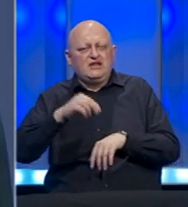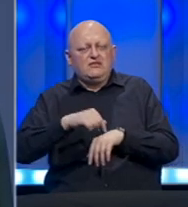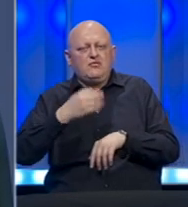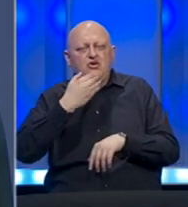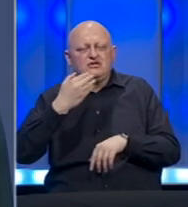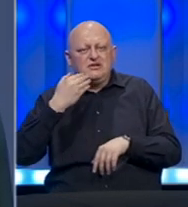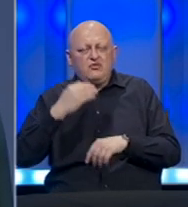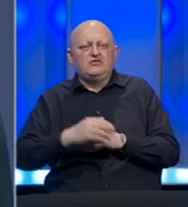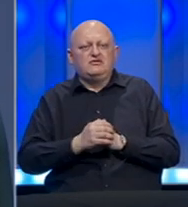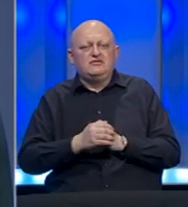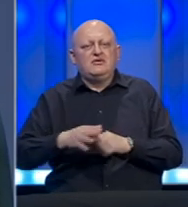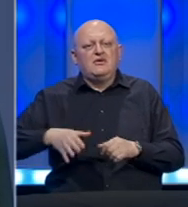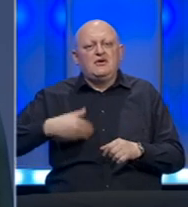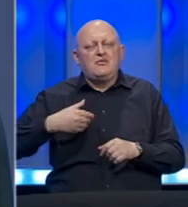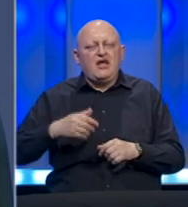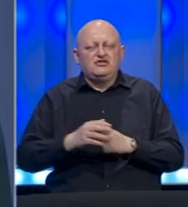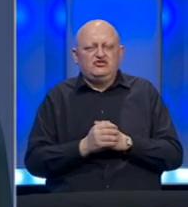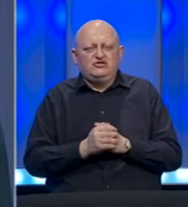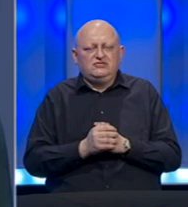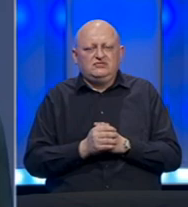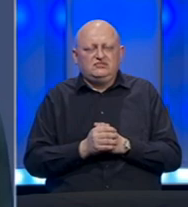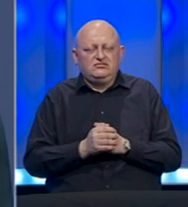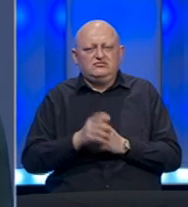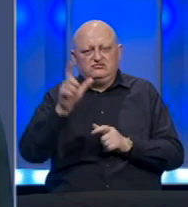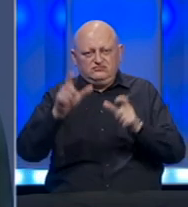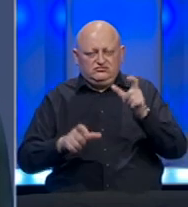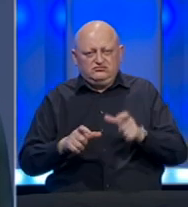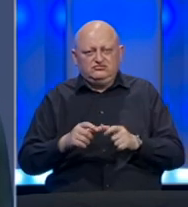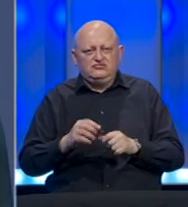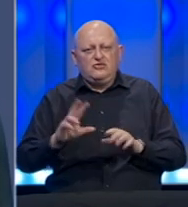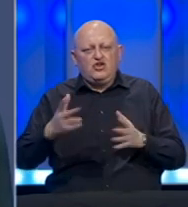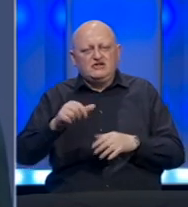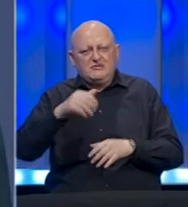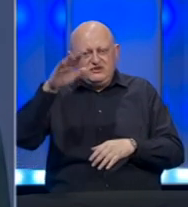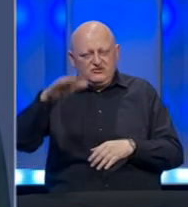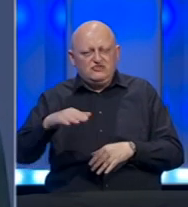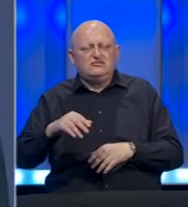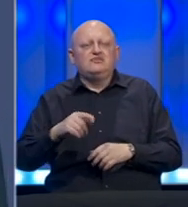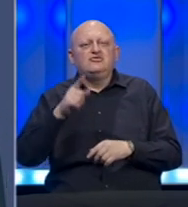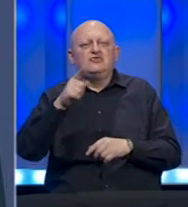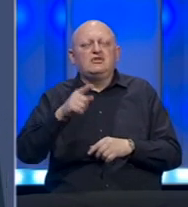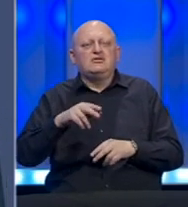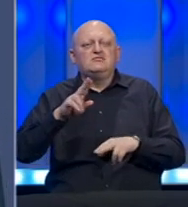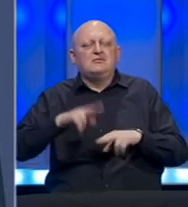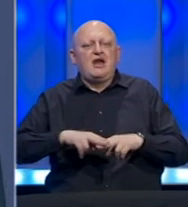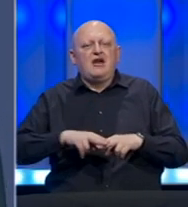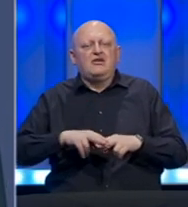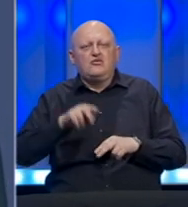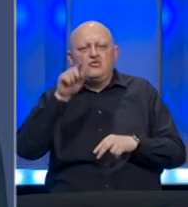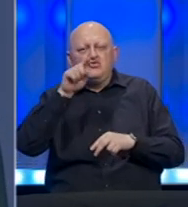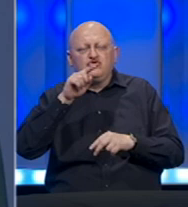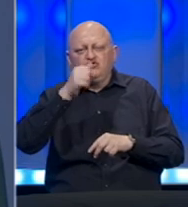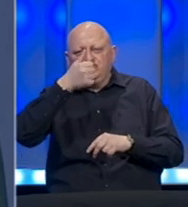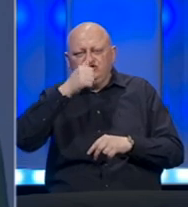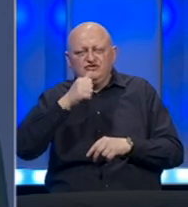dok mlađi od 18 godina bi to ostvarivali utorkom,